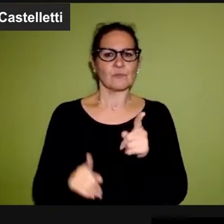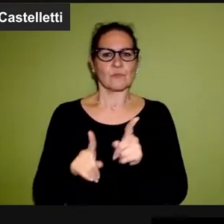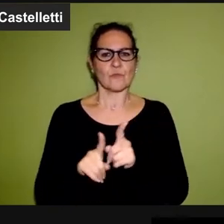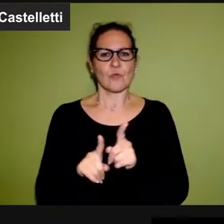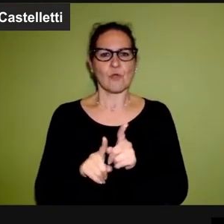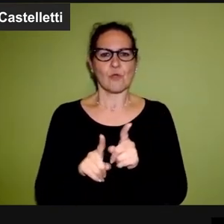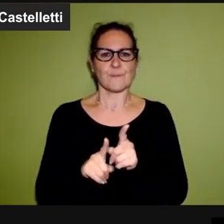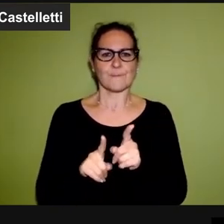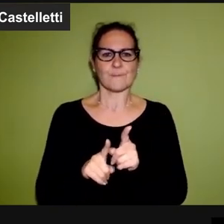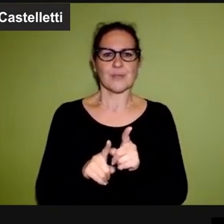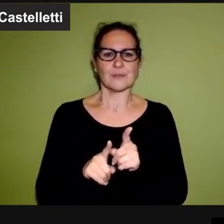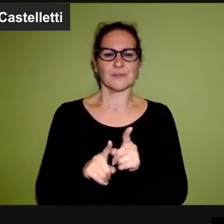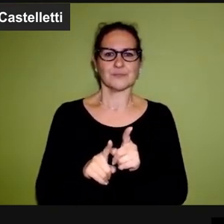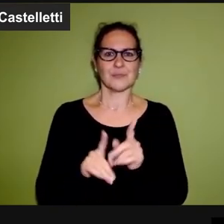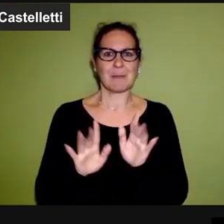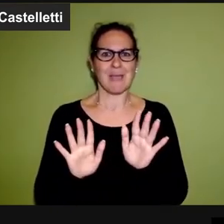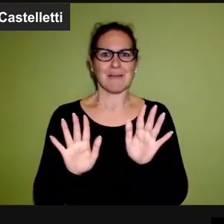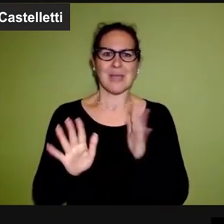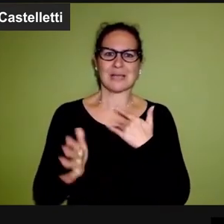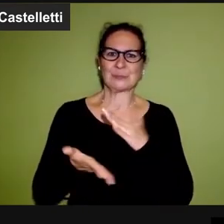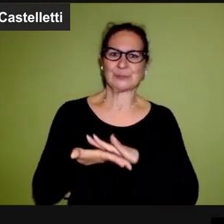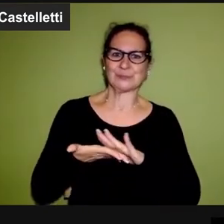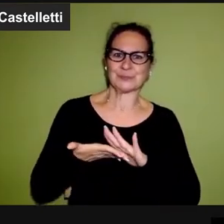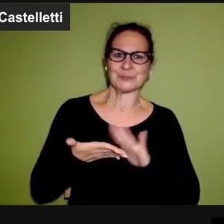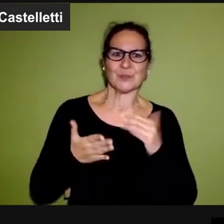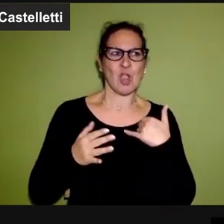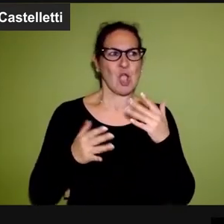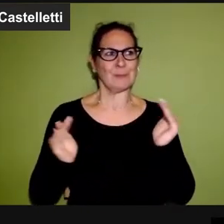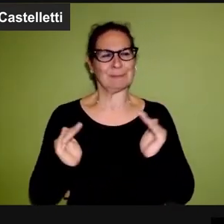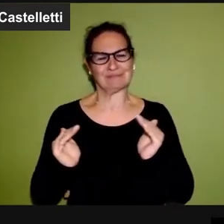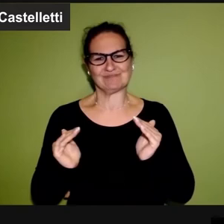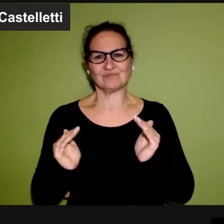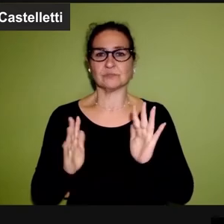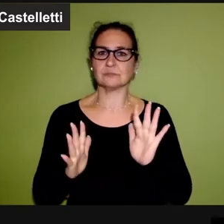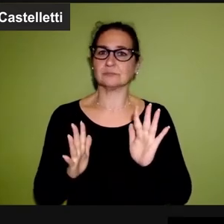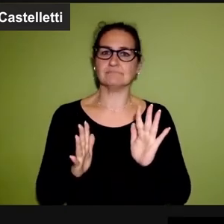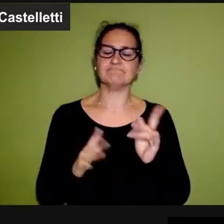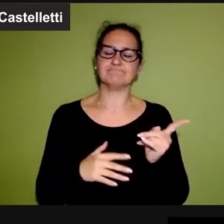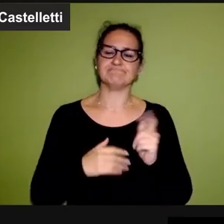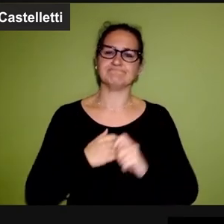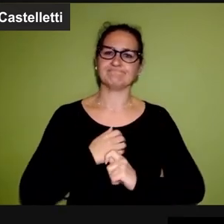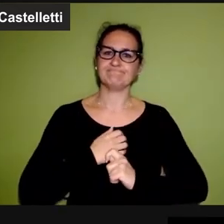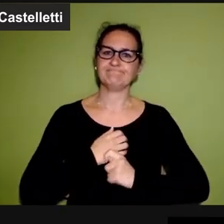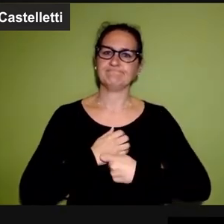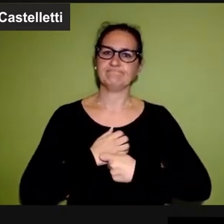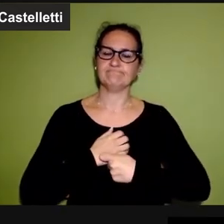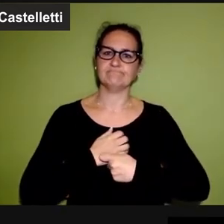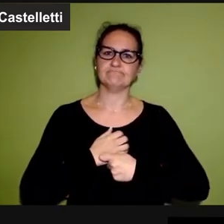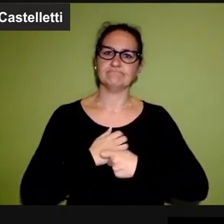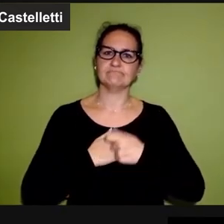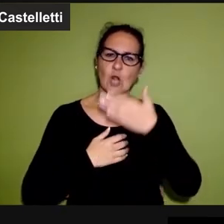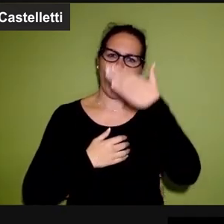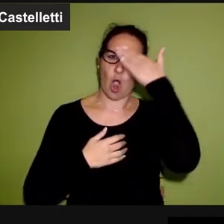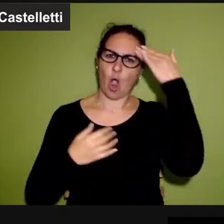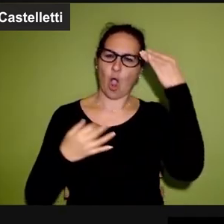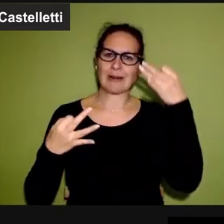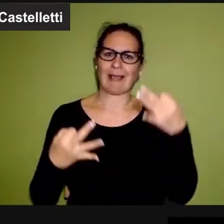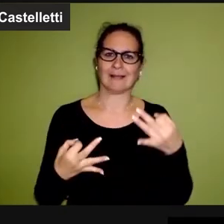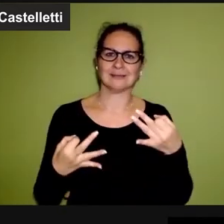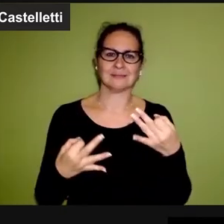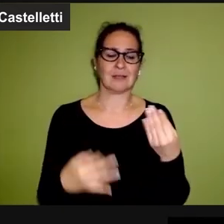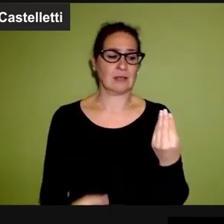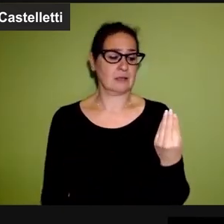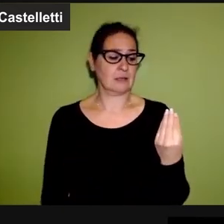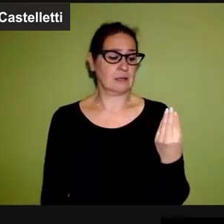edulcorare, sminuire ma ha avuto il rigore e l'onestà